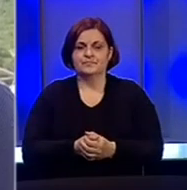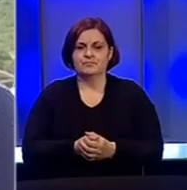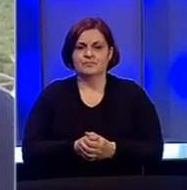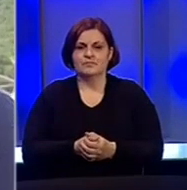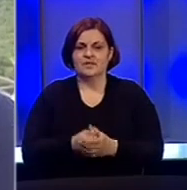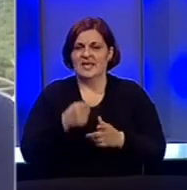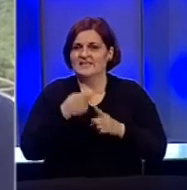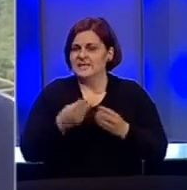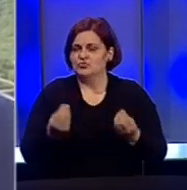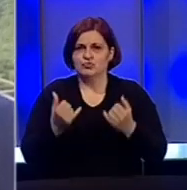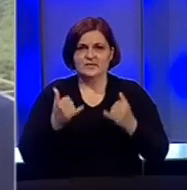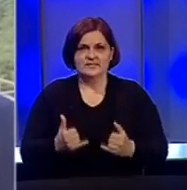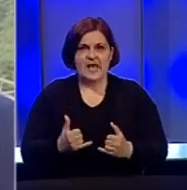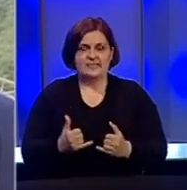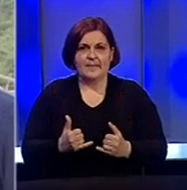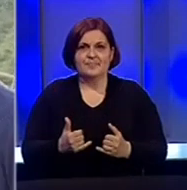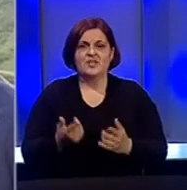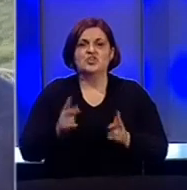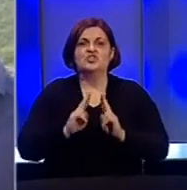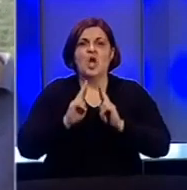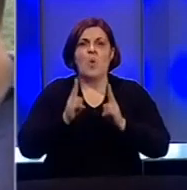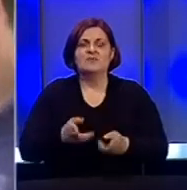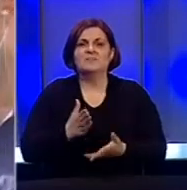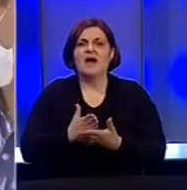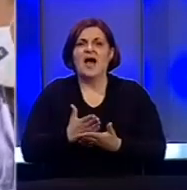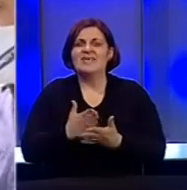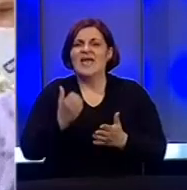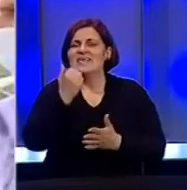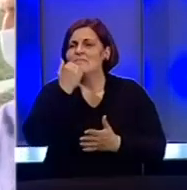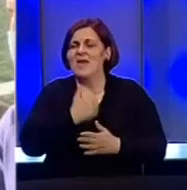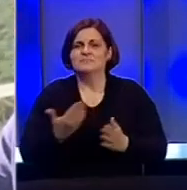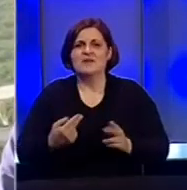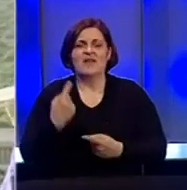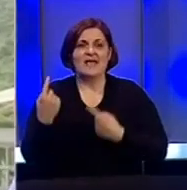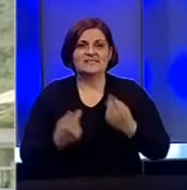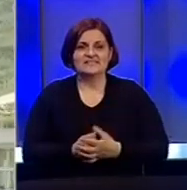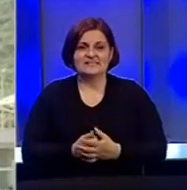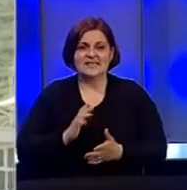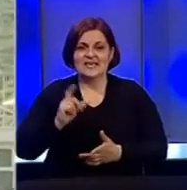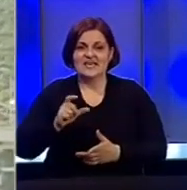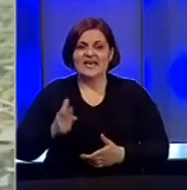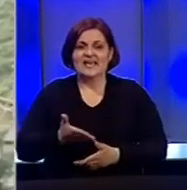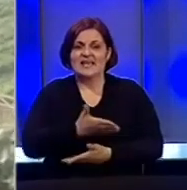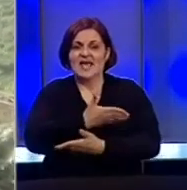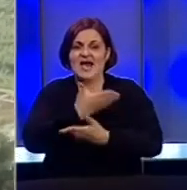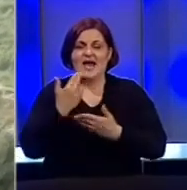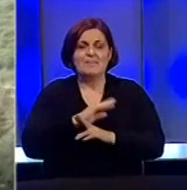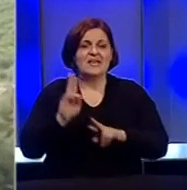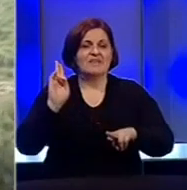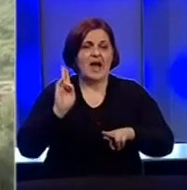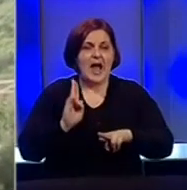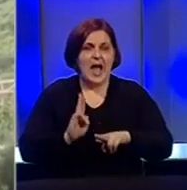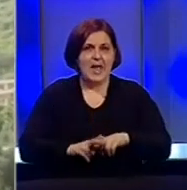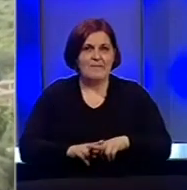Pa povod ovoga svega danas je to što u Mostaru vlada jedna bespravna situacija. Dakle, građani nemaju nikakva prava,